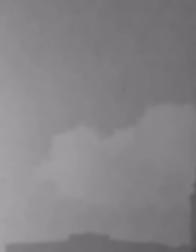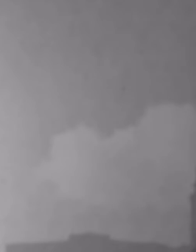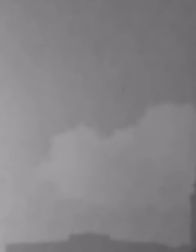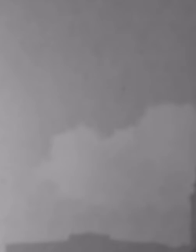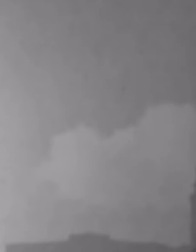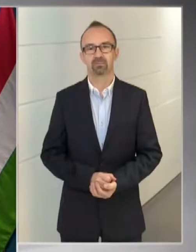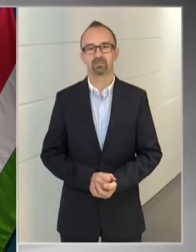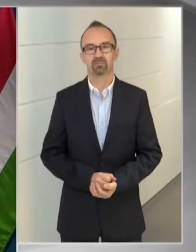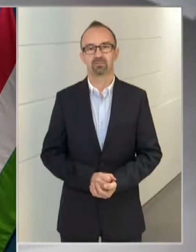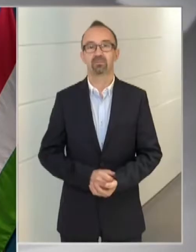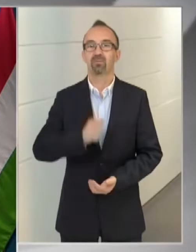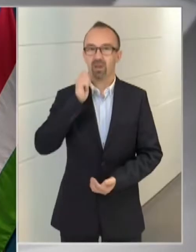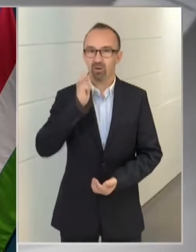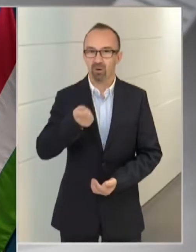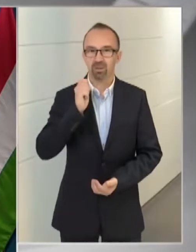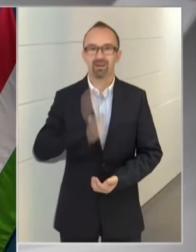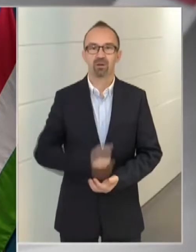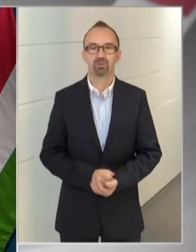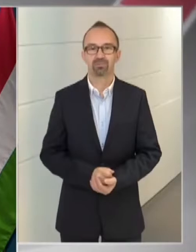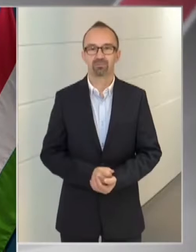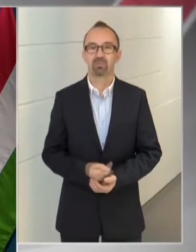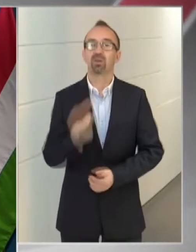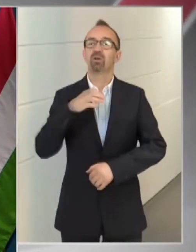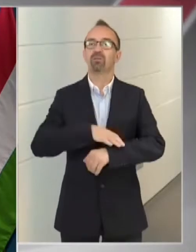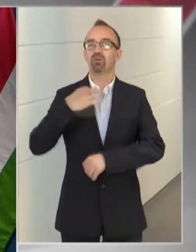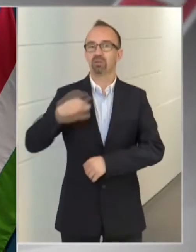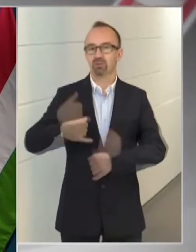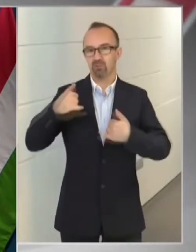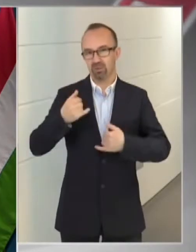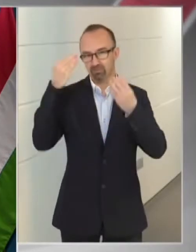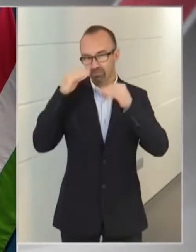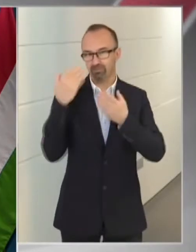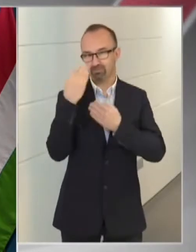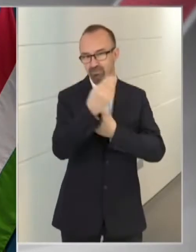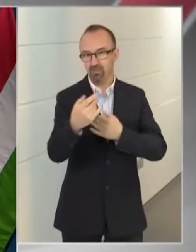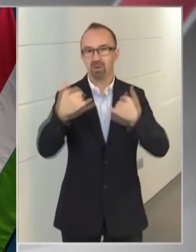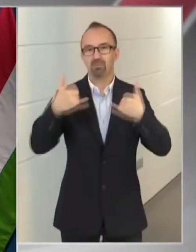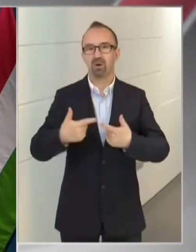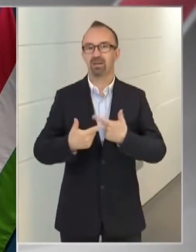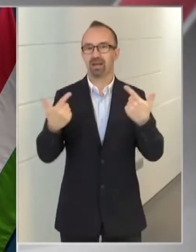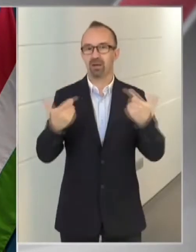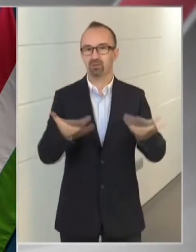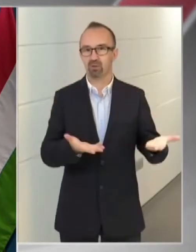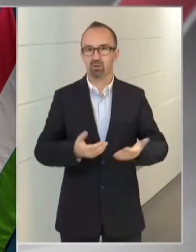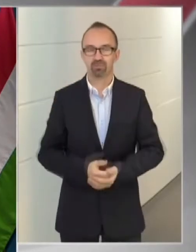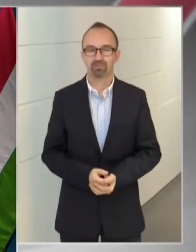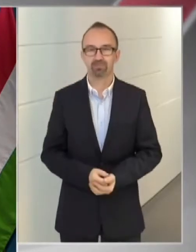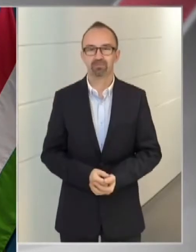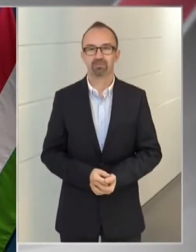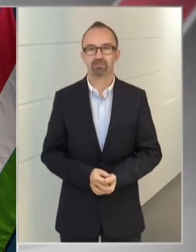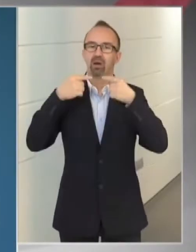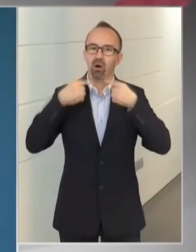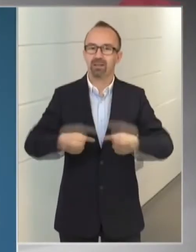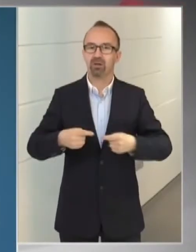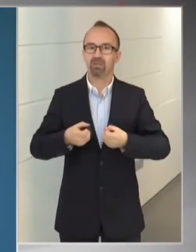védőoltásukat. Egyedi közigazgatási határozat lép életbe a lépcsőzetes nyitás második körében. Kis Robert rendőr